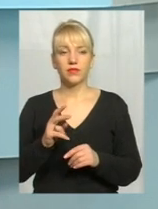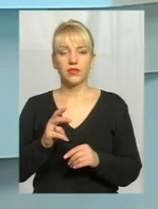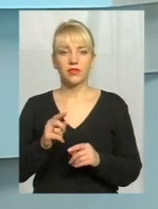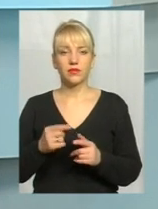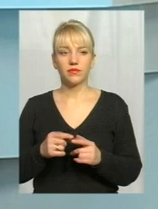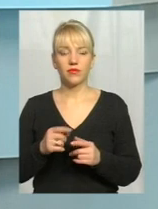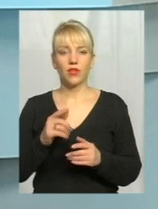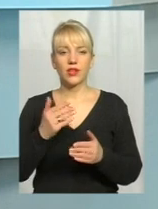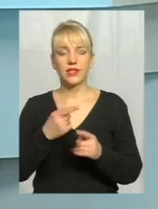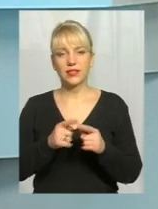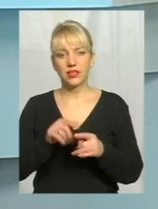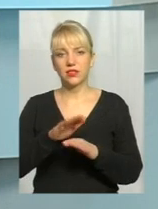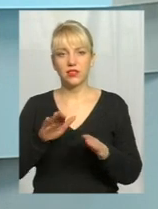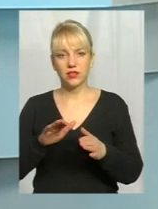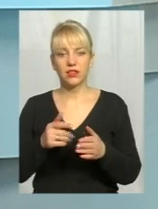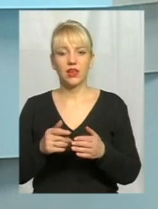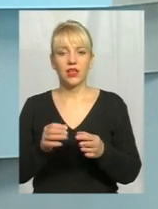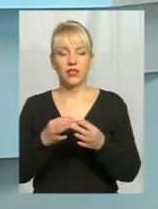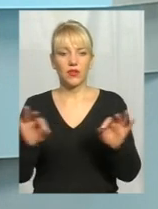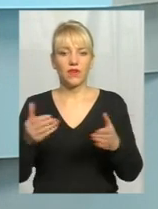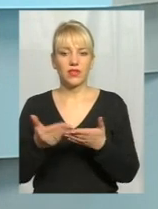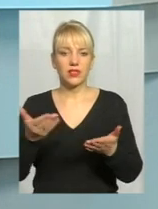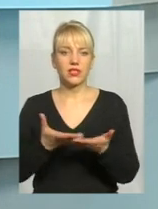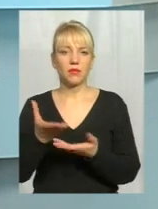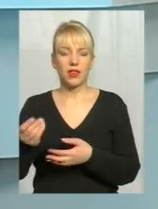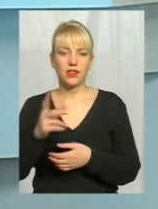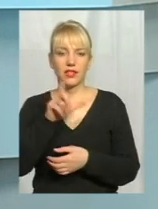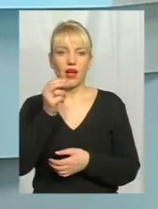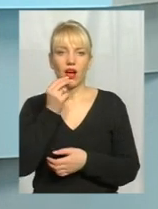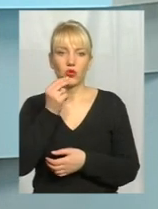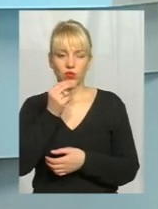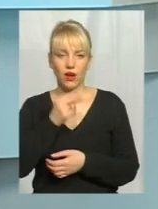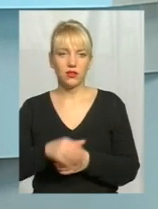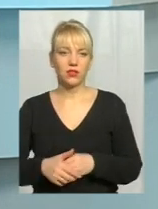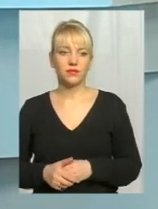сплати на харчування. Це перше. Потім також, якщо вони